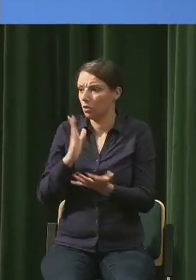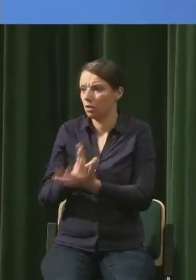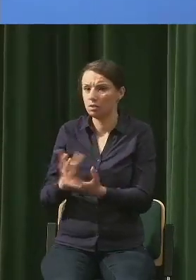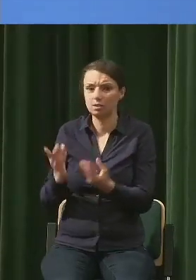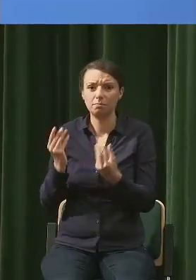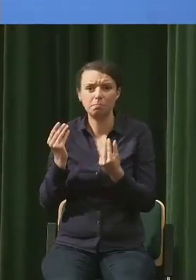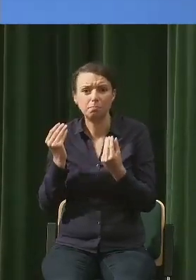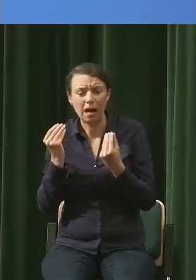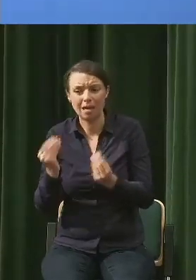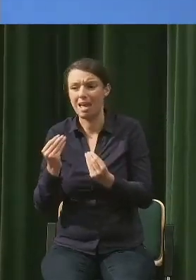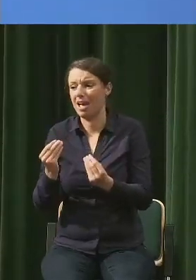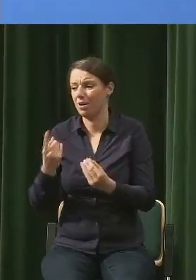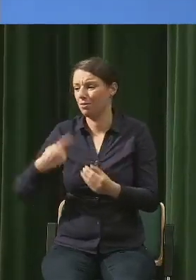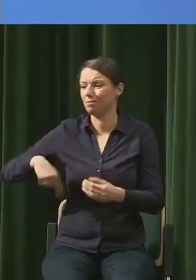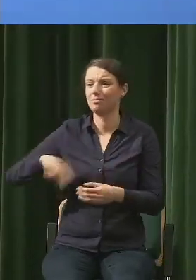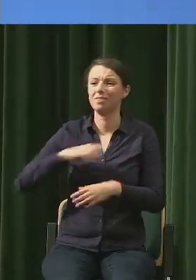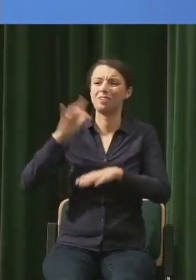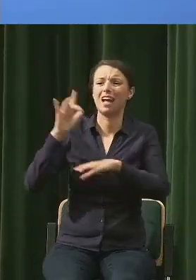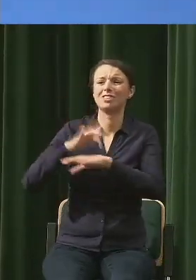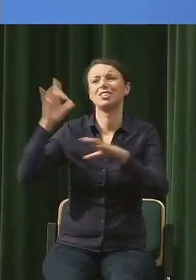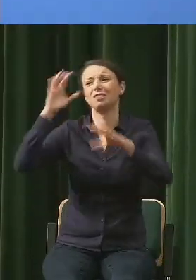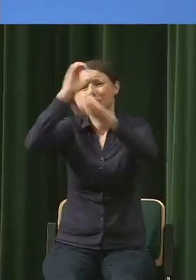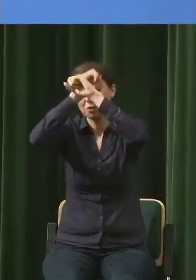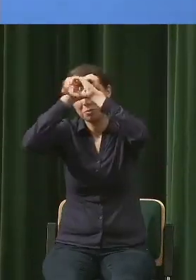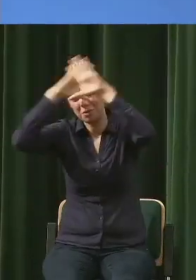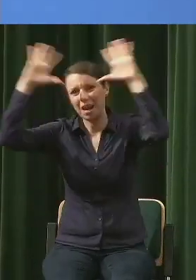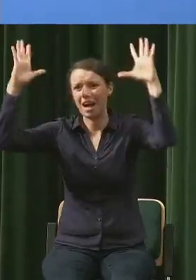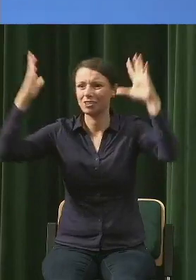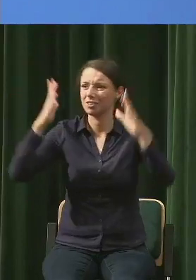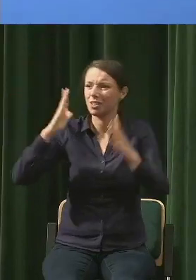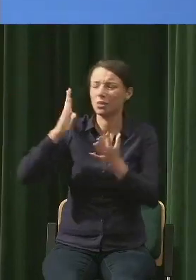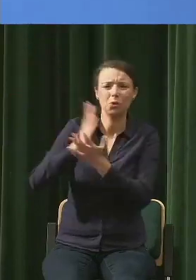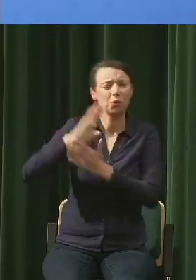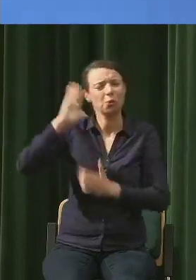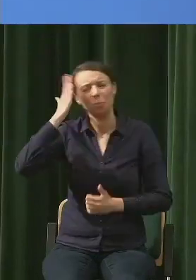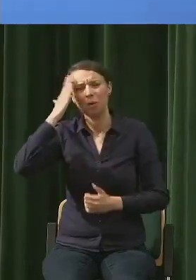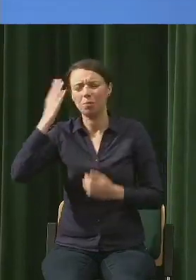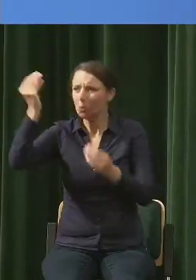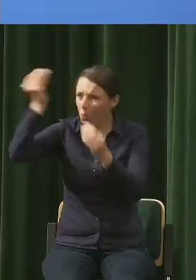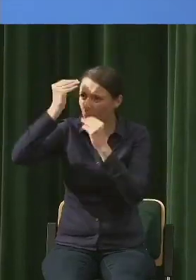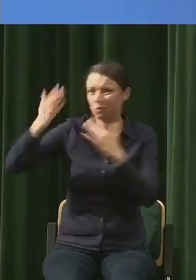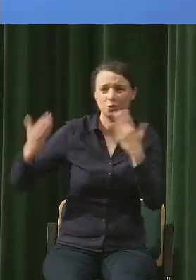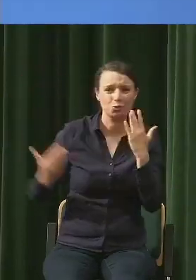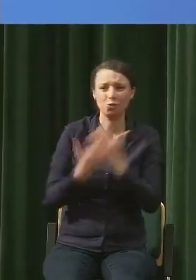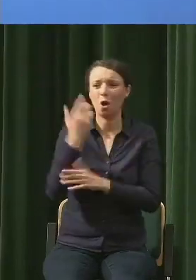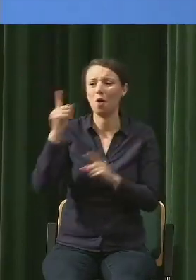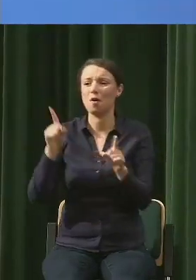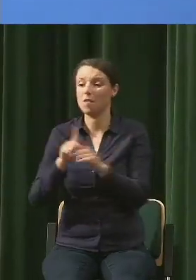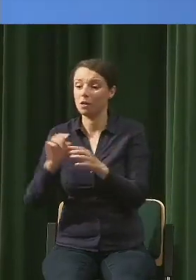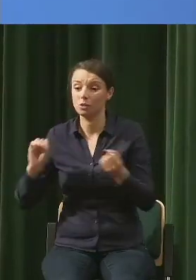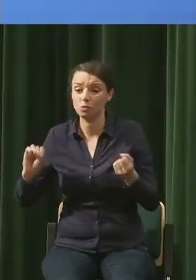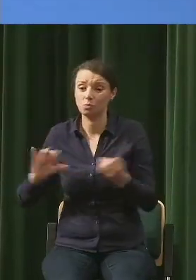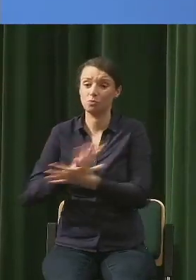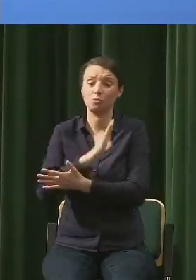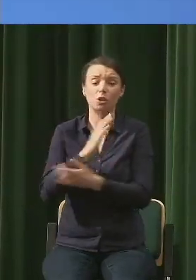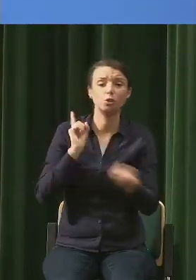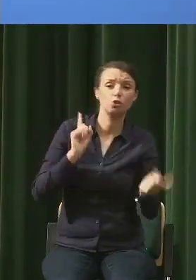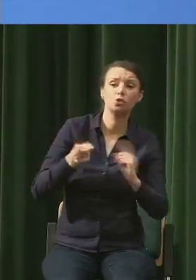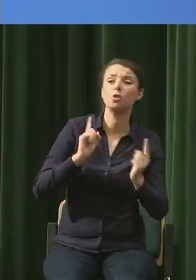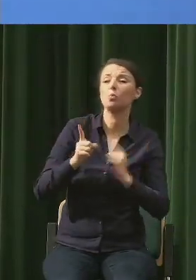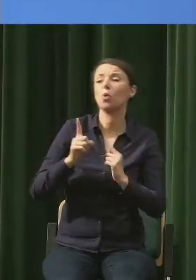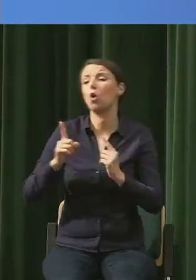wrażliwość, naszą wyobraźnię, naszą zdolność do uczenia się, naszą zdolność gigantyczną do przystosowania się, szybkiego, szybkiego